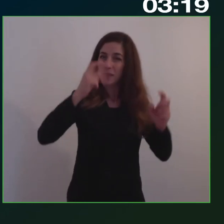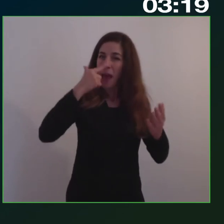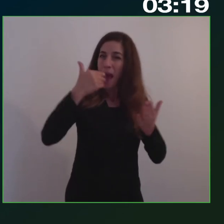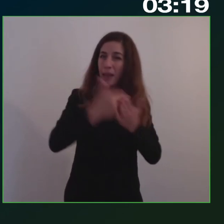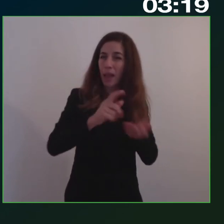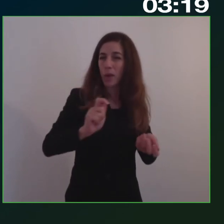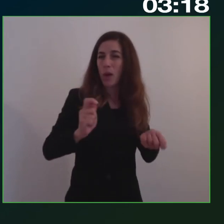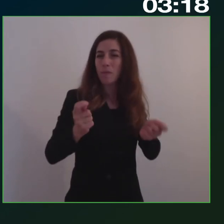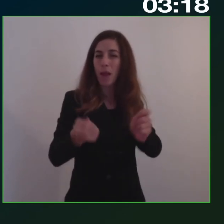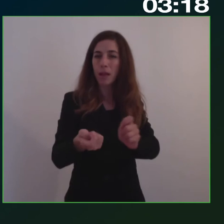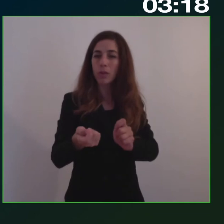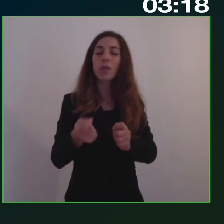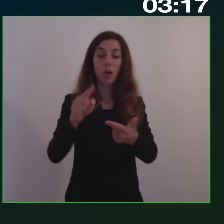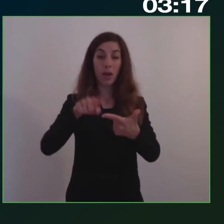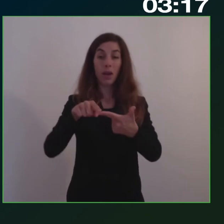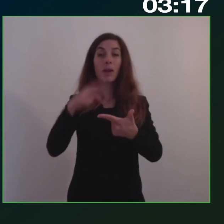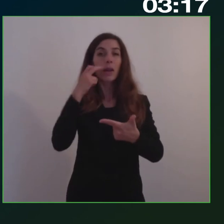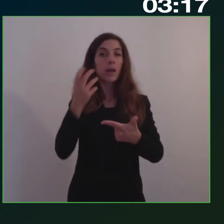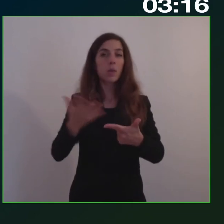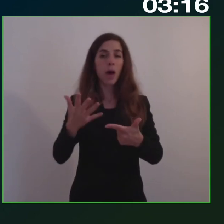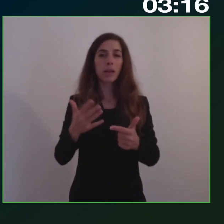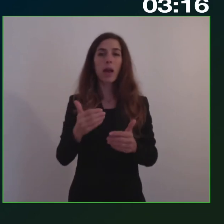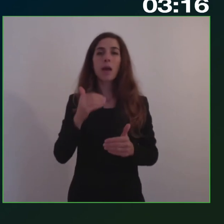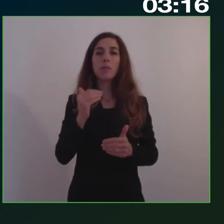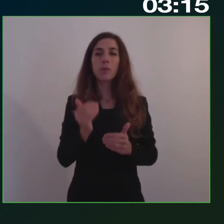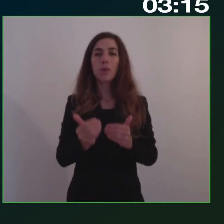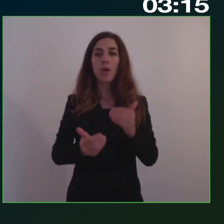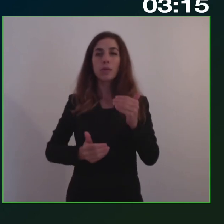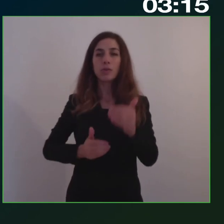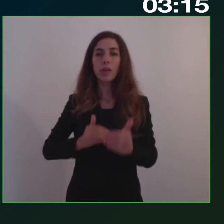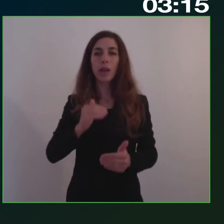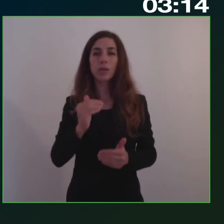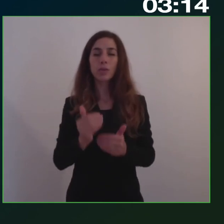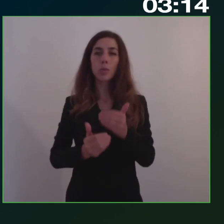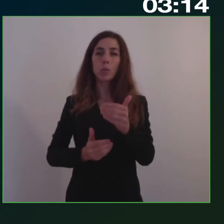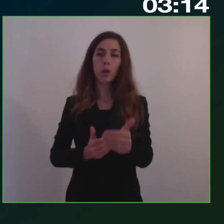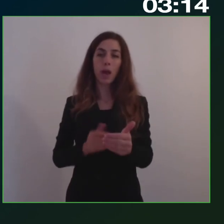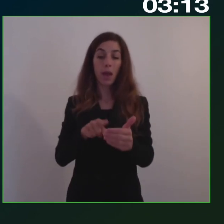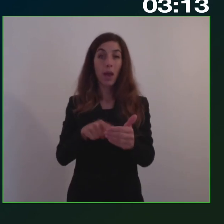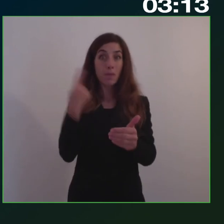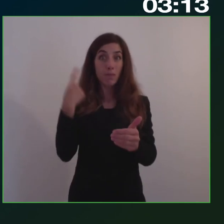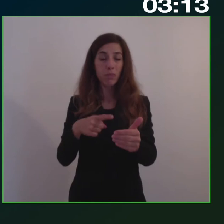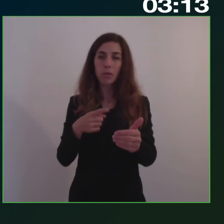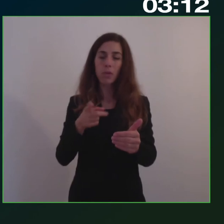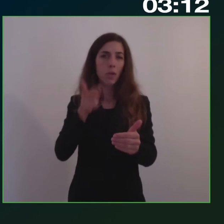Cioè il ragionamento sulle procedure non è indifferente rispetto a questa scelta.